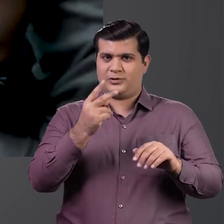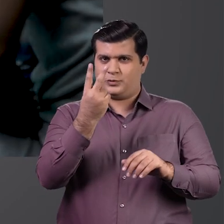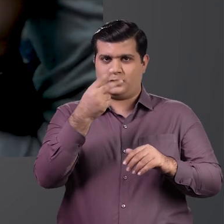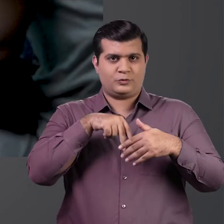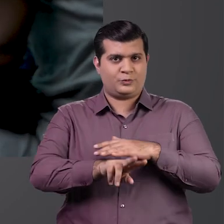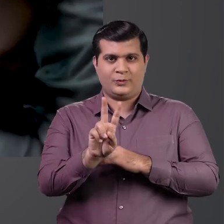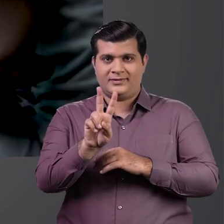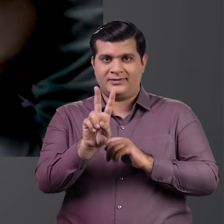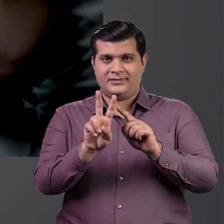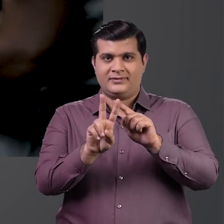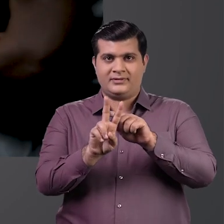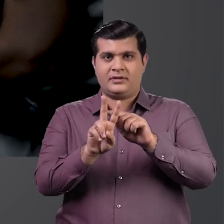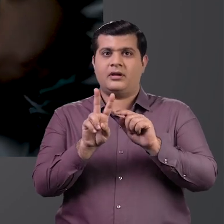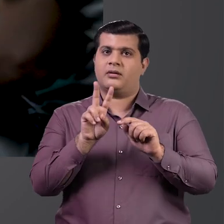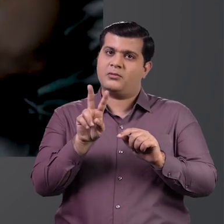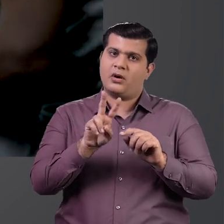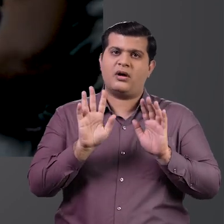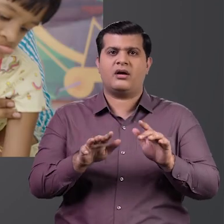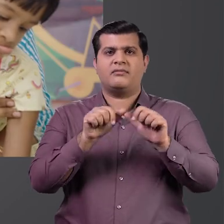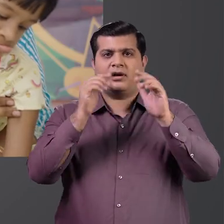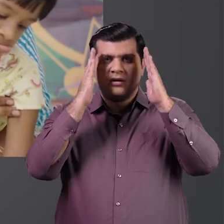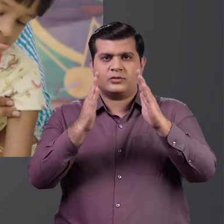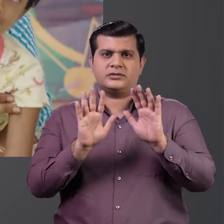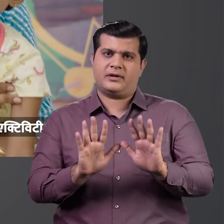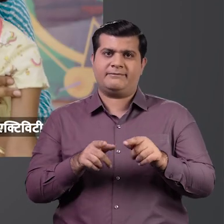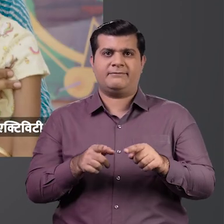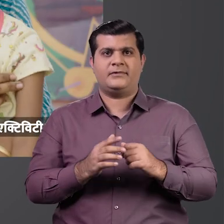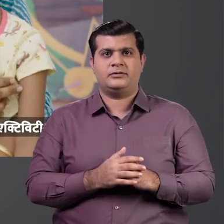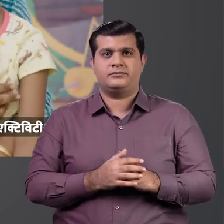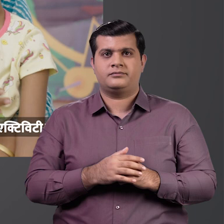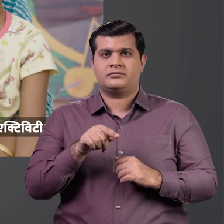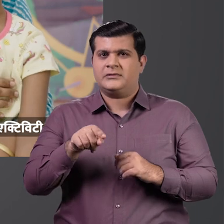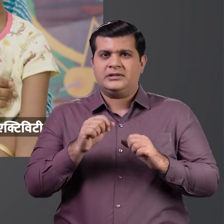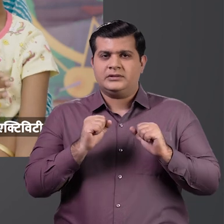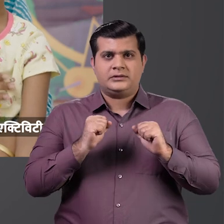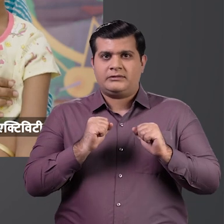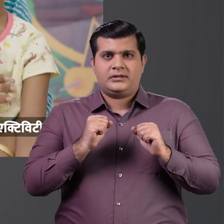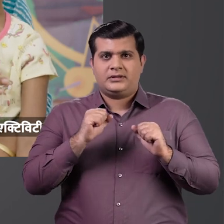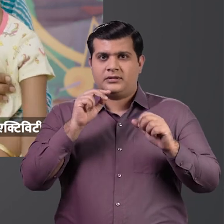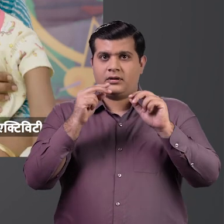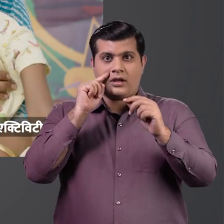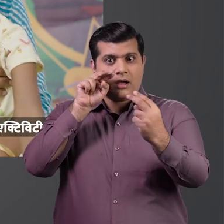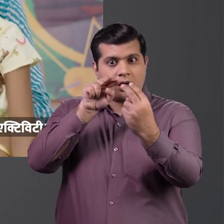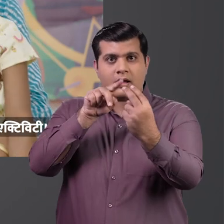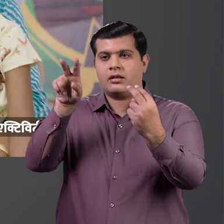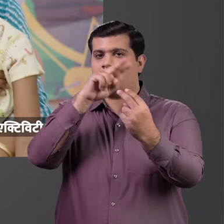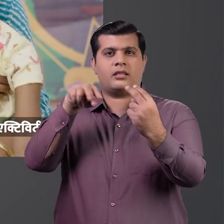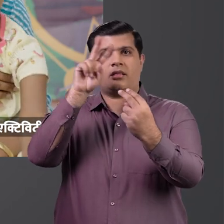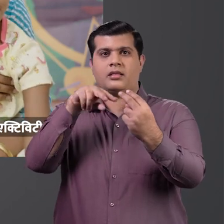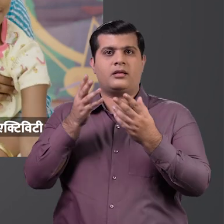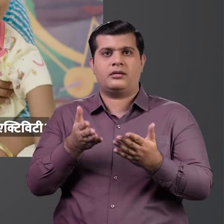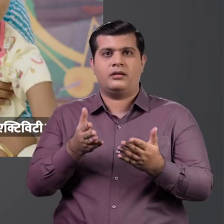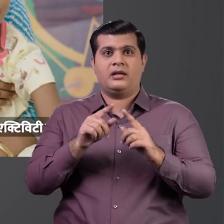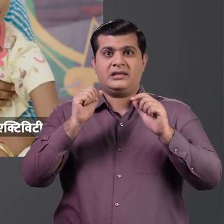kids, they are both diagnosed with autism spectrum disorder They faced many challenges like eye